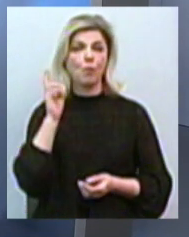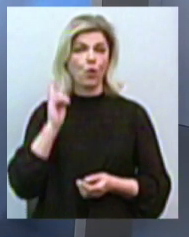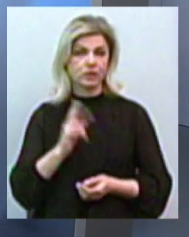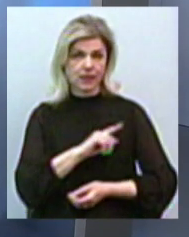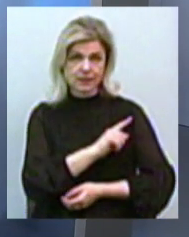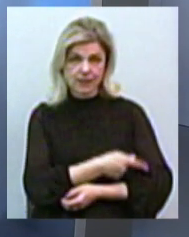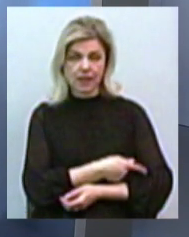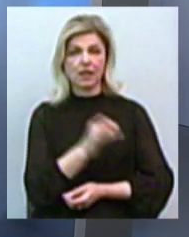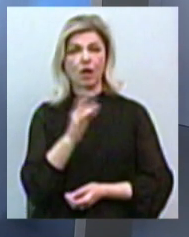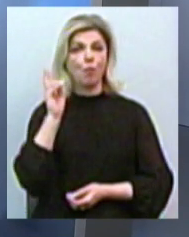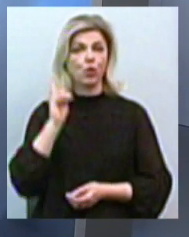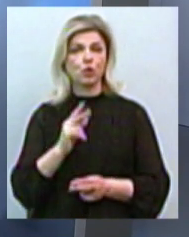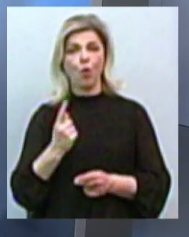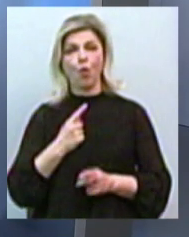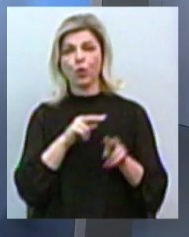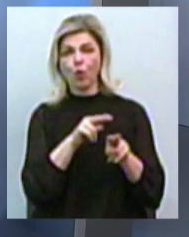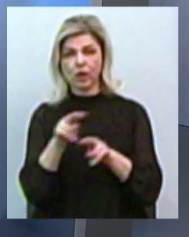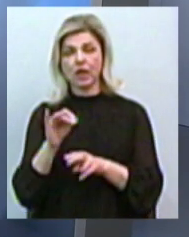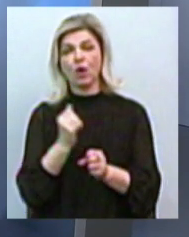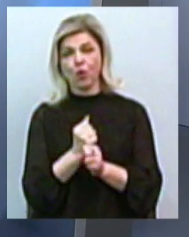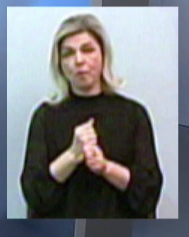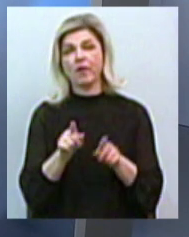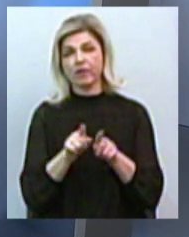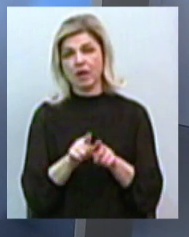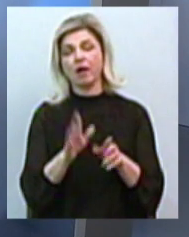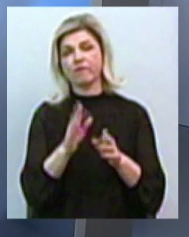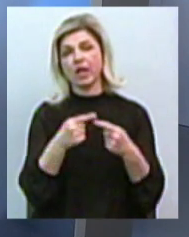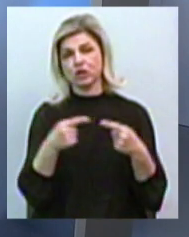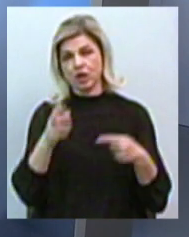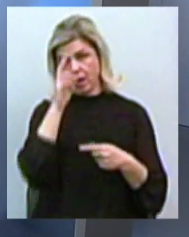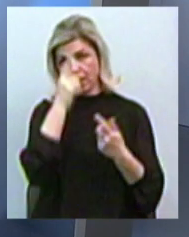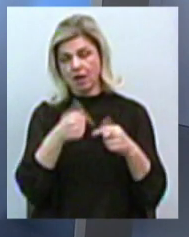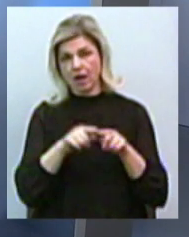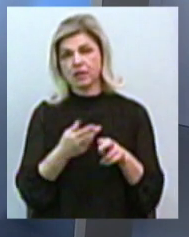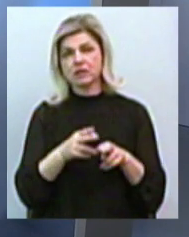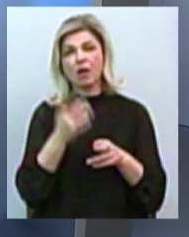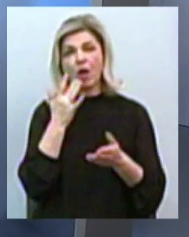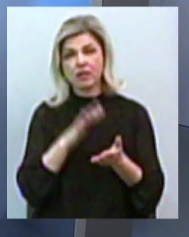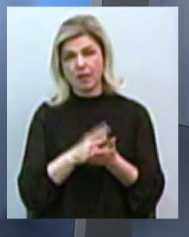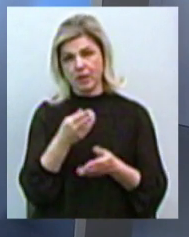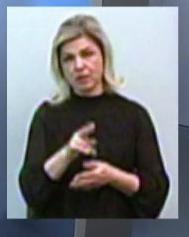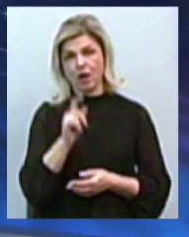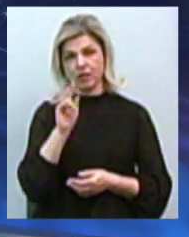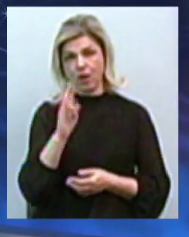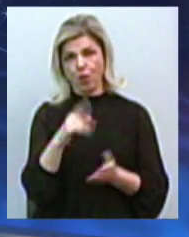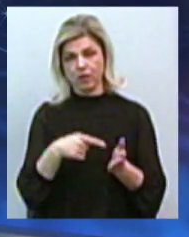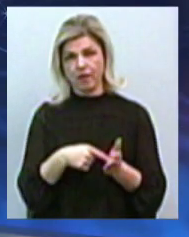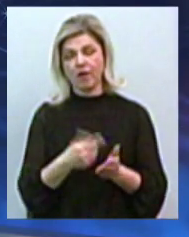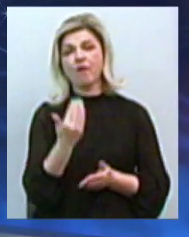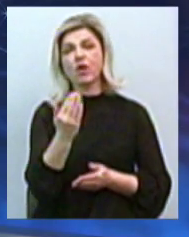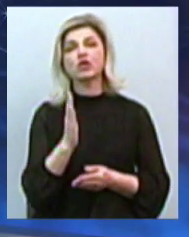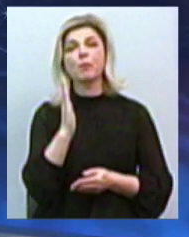морської охорони, і робить це в інших країнах, ну, це ганебно для Миколаєва, в першу чергу. Ваші прогнози?